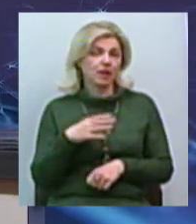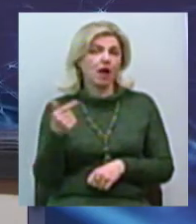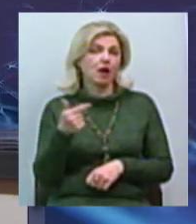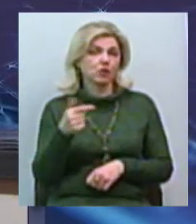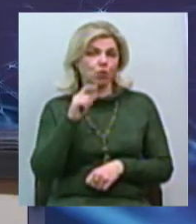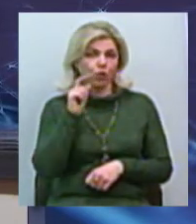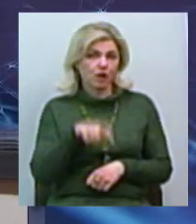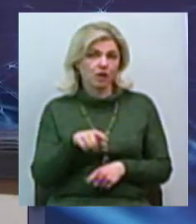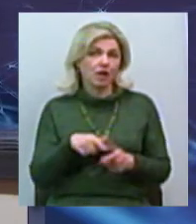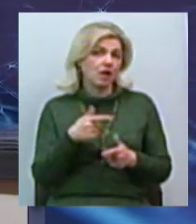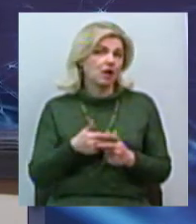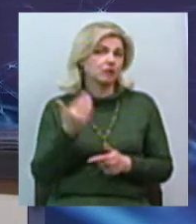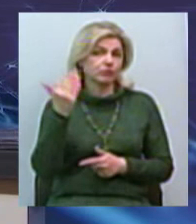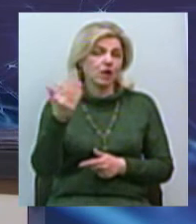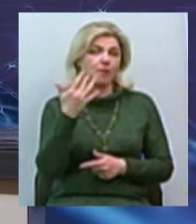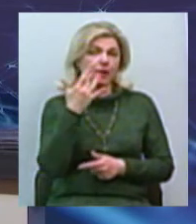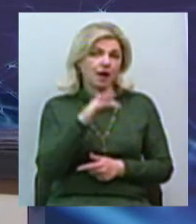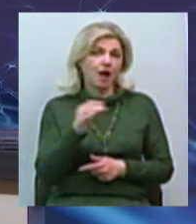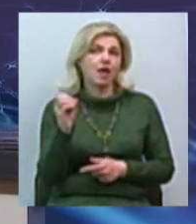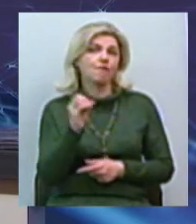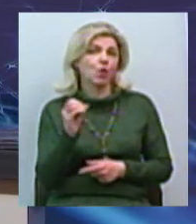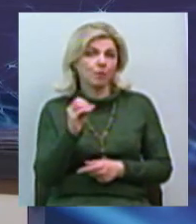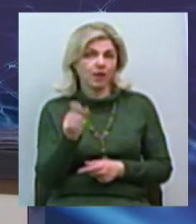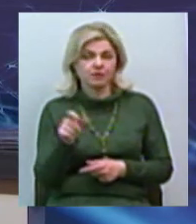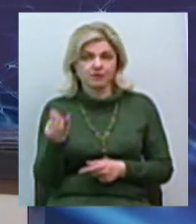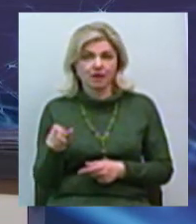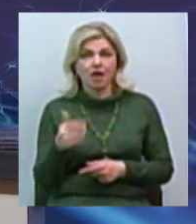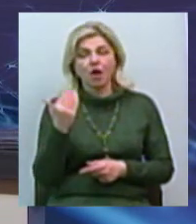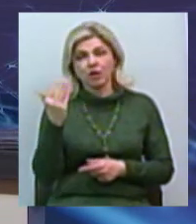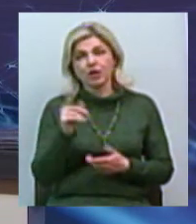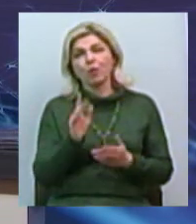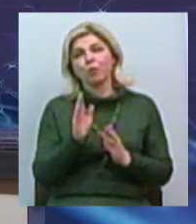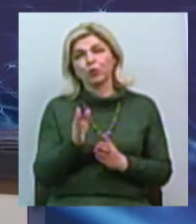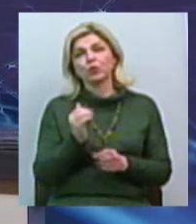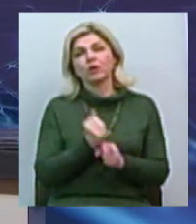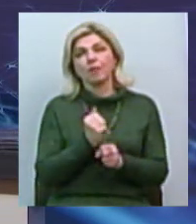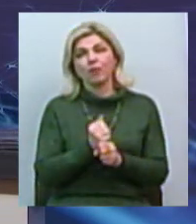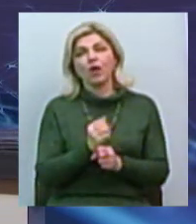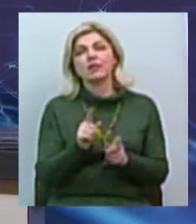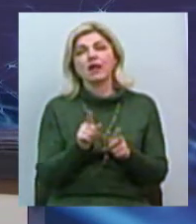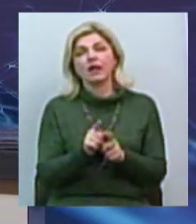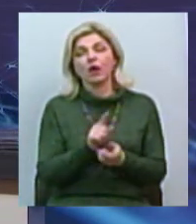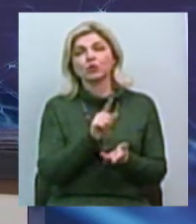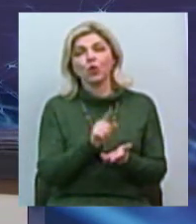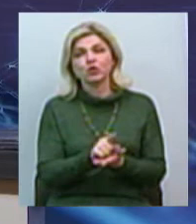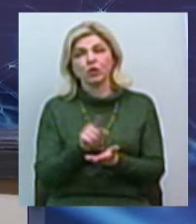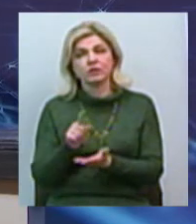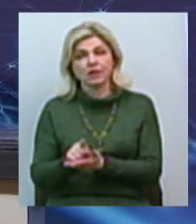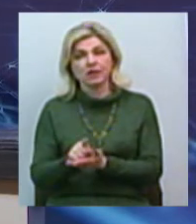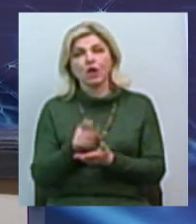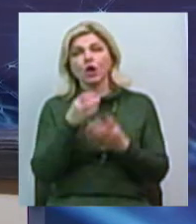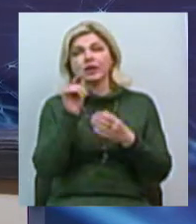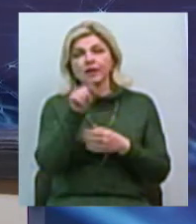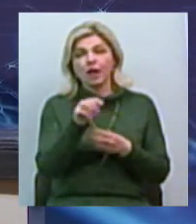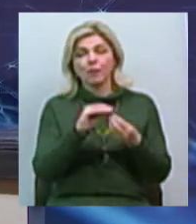граждані, американці. вони будуть працювати на таких должностях. В будь-якому, те проблеми,